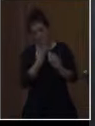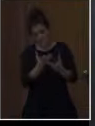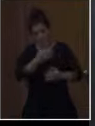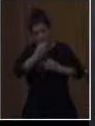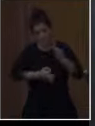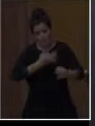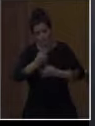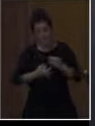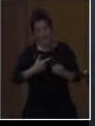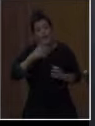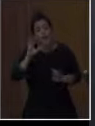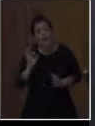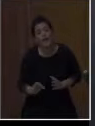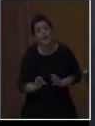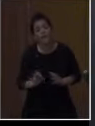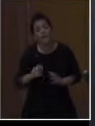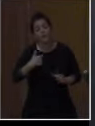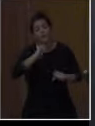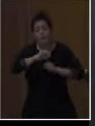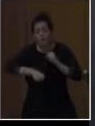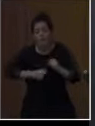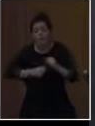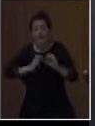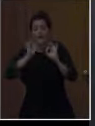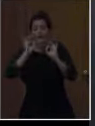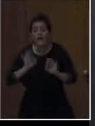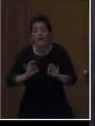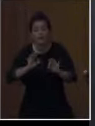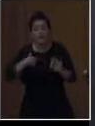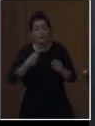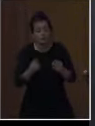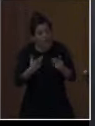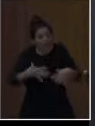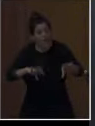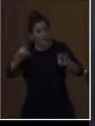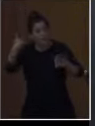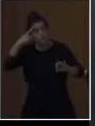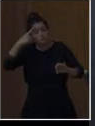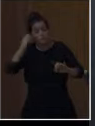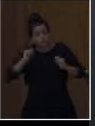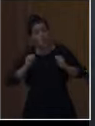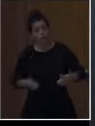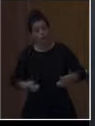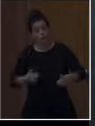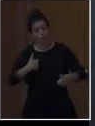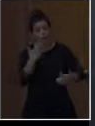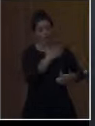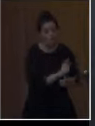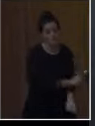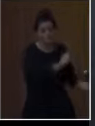κάθε τέτοια προσπάθεια, κάθε τέτοια απόπειρα, να γίνει το μάθημα αλλιώς,